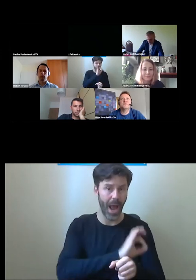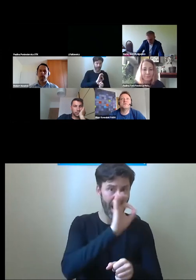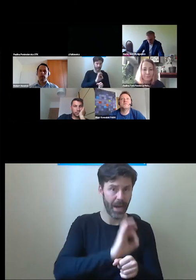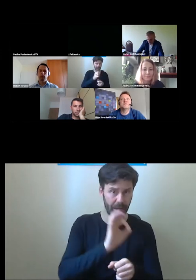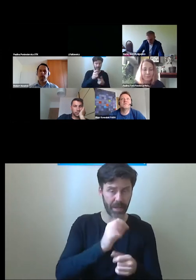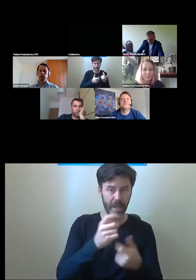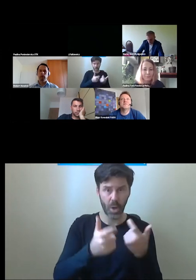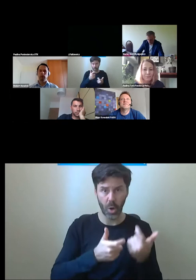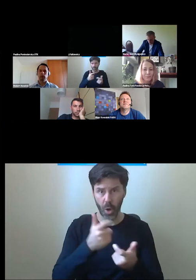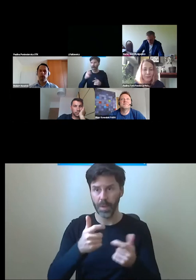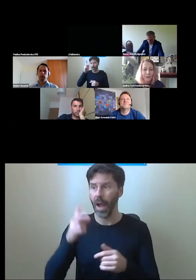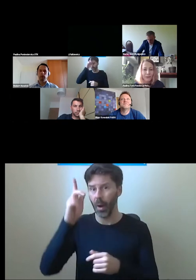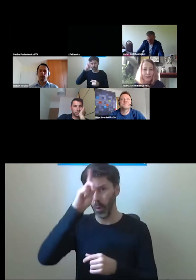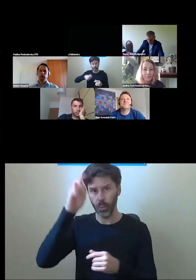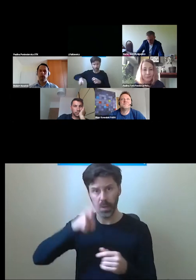ruchu pieszych?